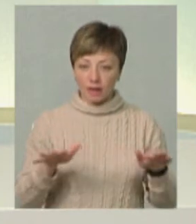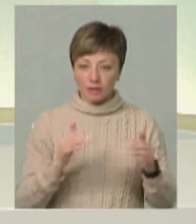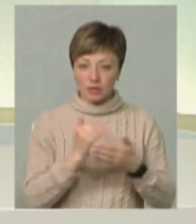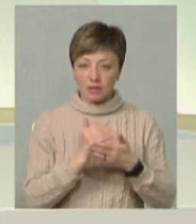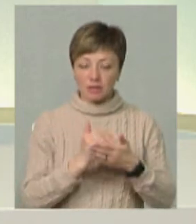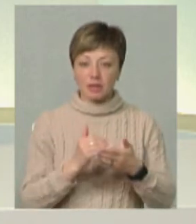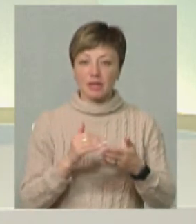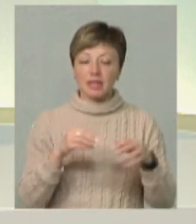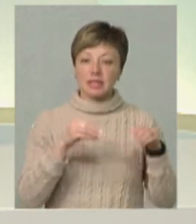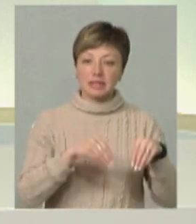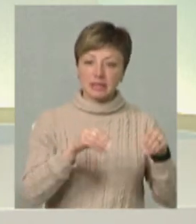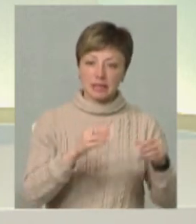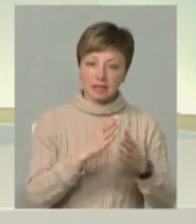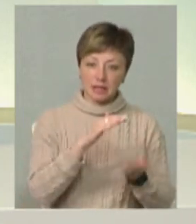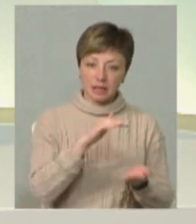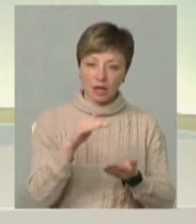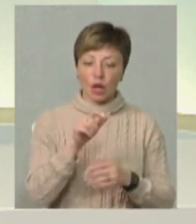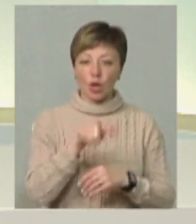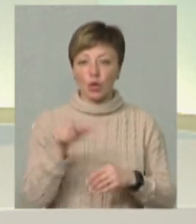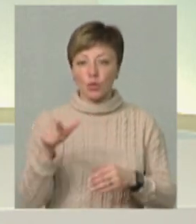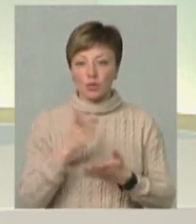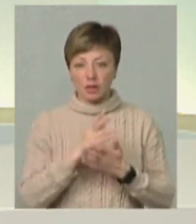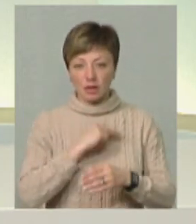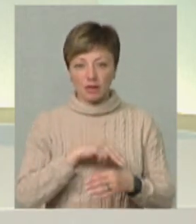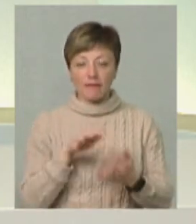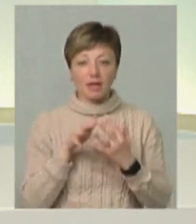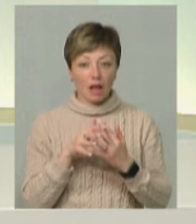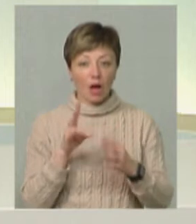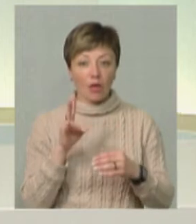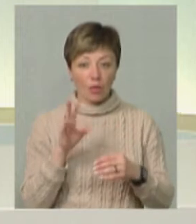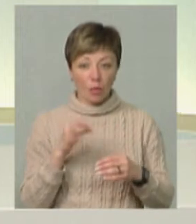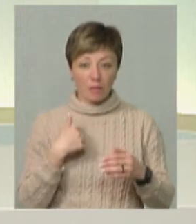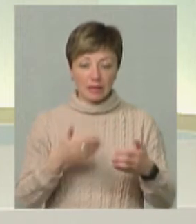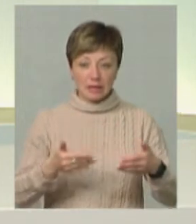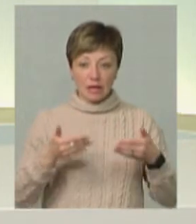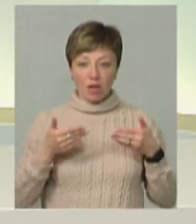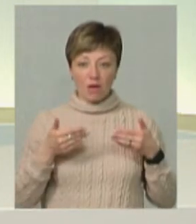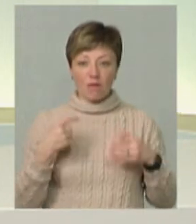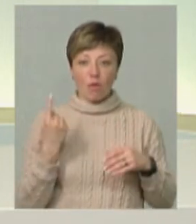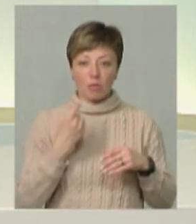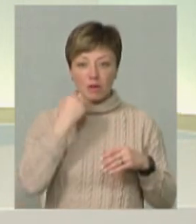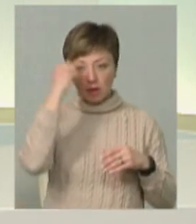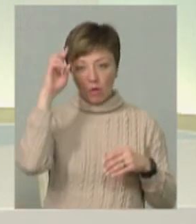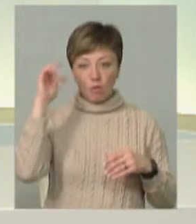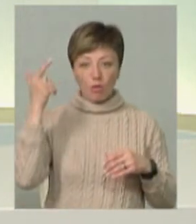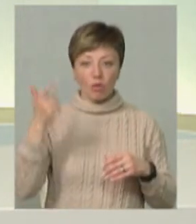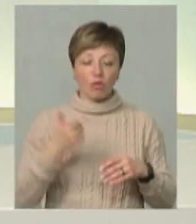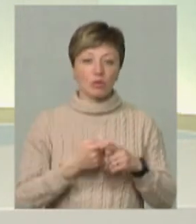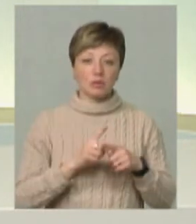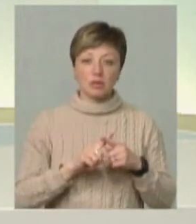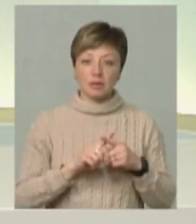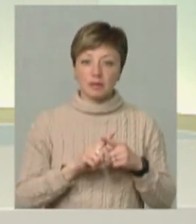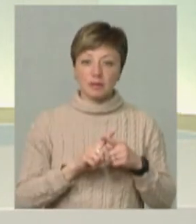Тобто сіюці в нас є, люди у нас є, війна. Але метилова область. Дякувати Богу, яка тут